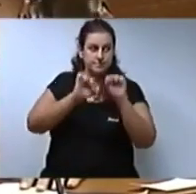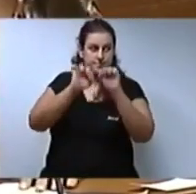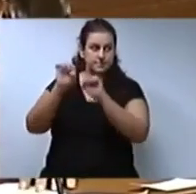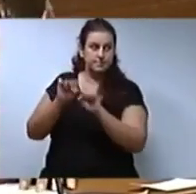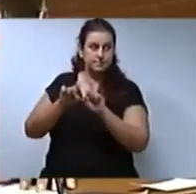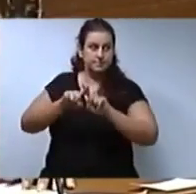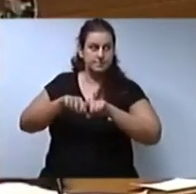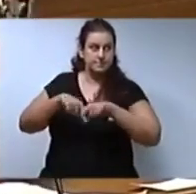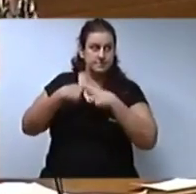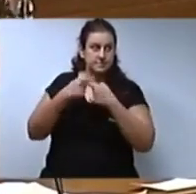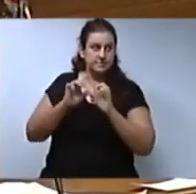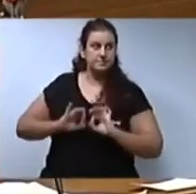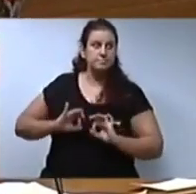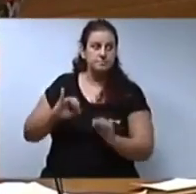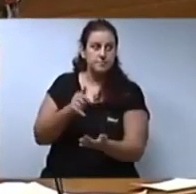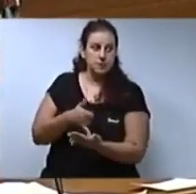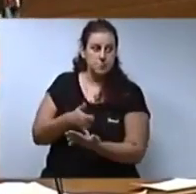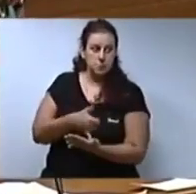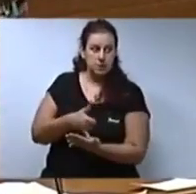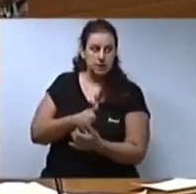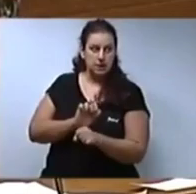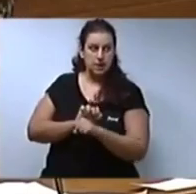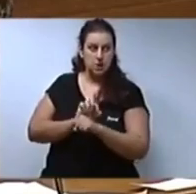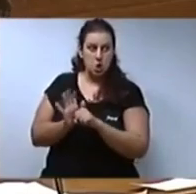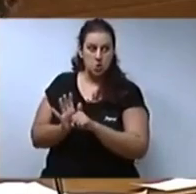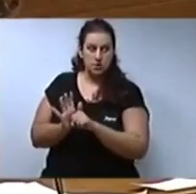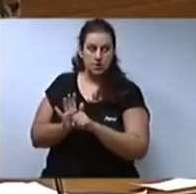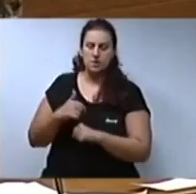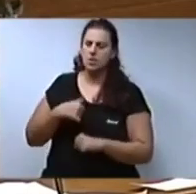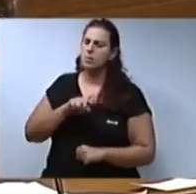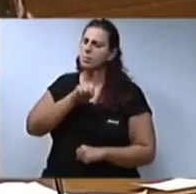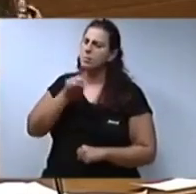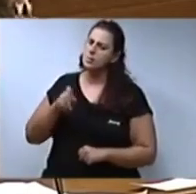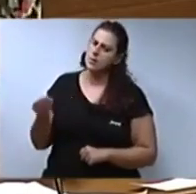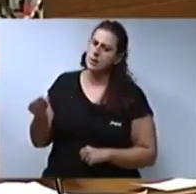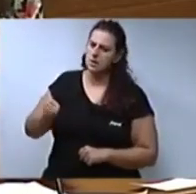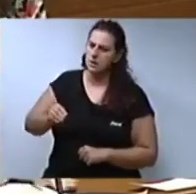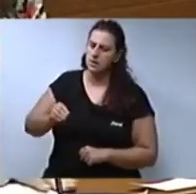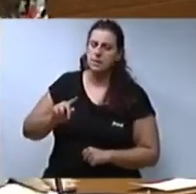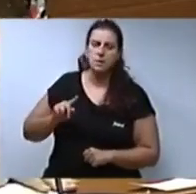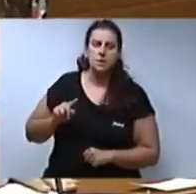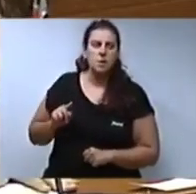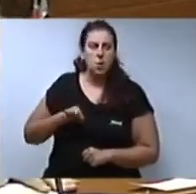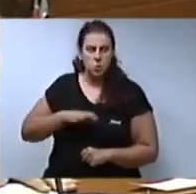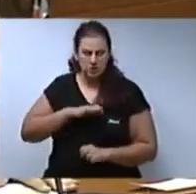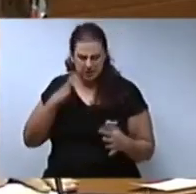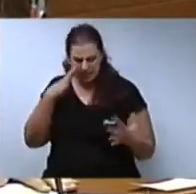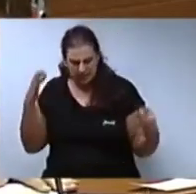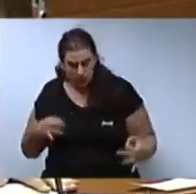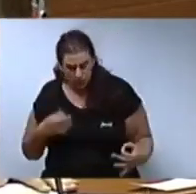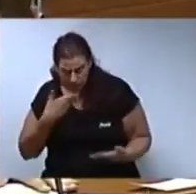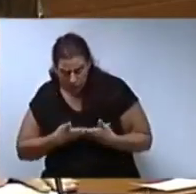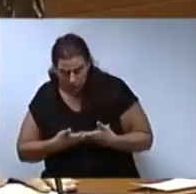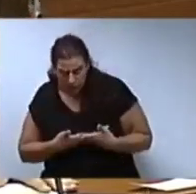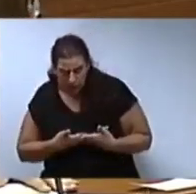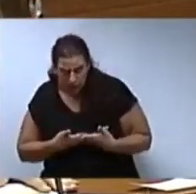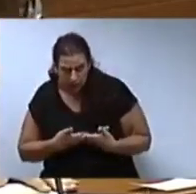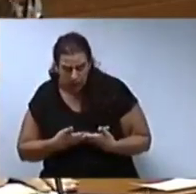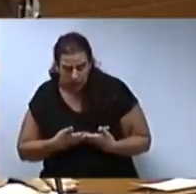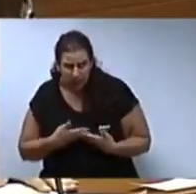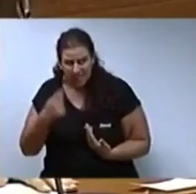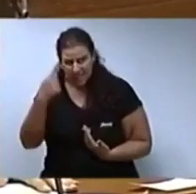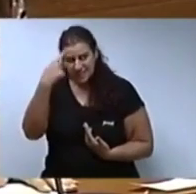famílies especialment desfavorides per la Covid. I li torni a preguntar. Està vostè segura del que demana? Sap que